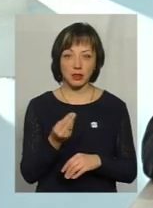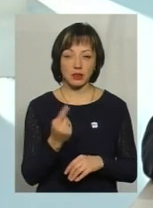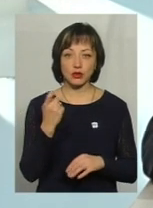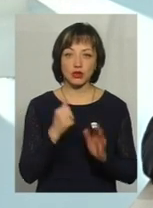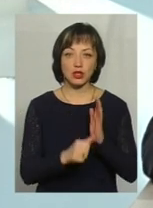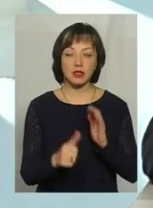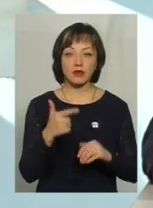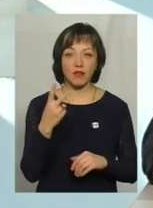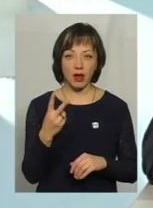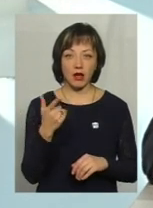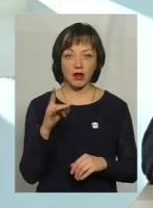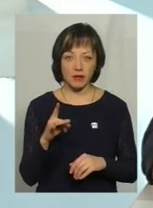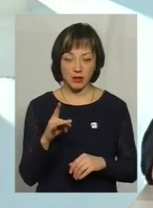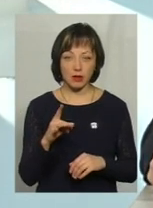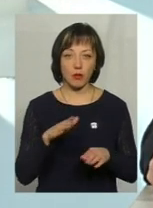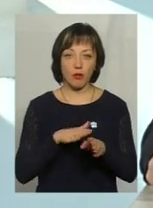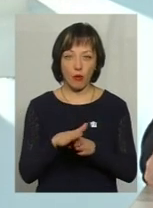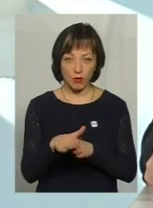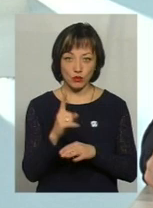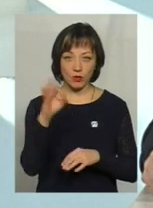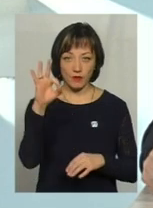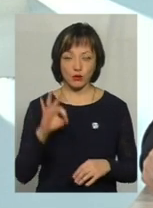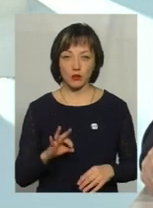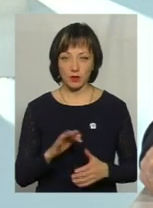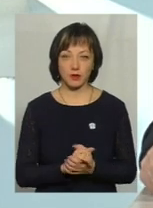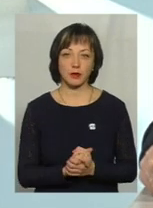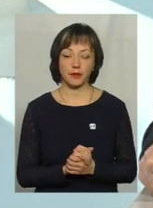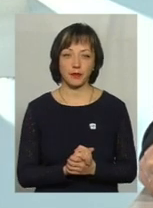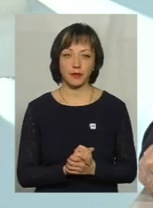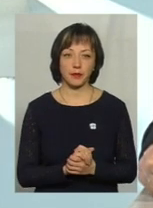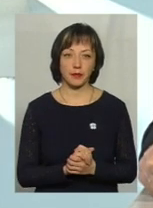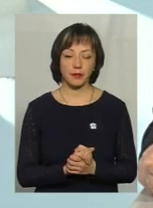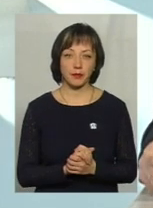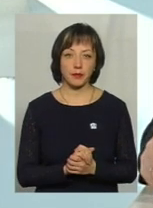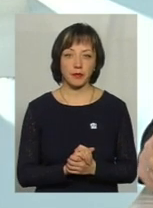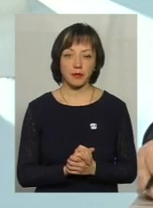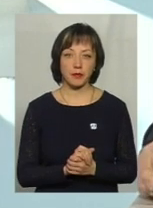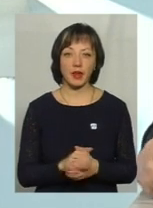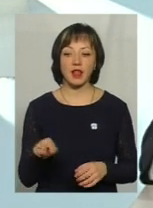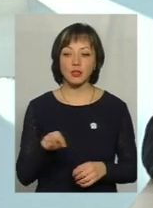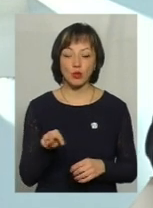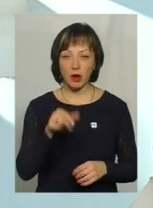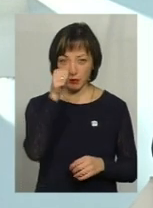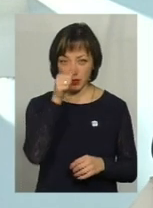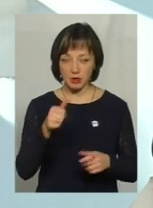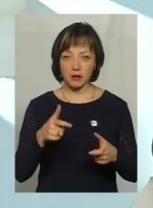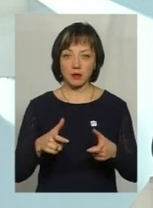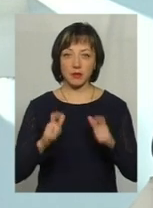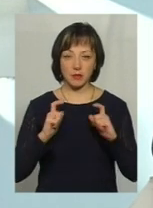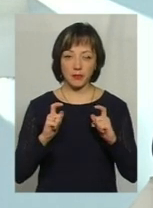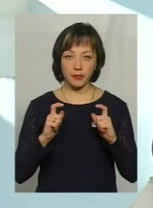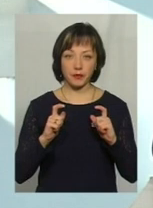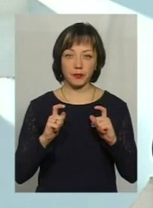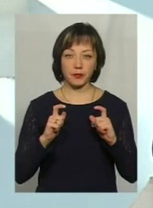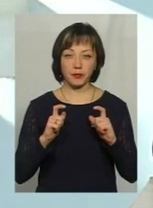162 гривня повністю, 100%. В листопаді місяці прийшла квитанція,